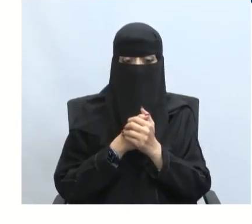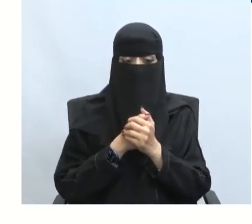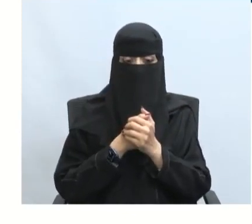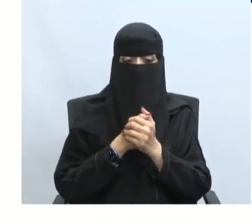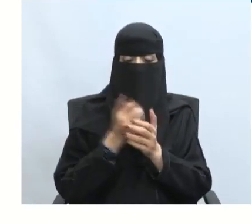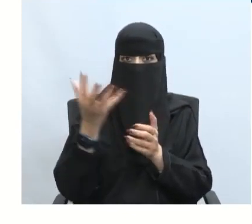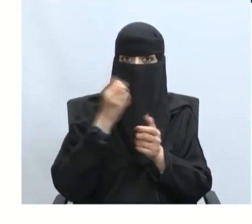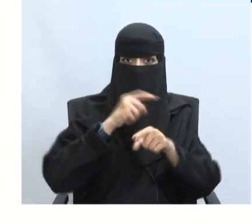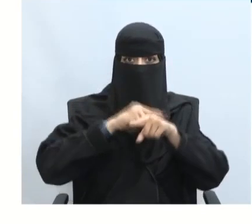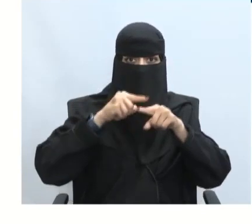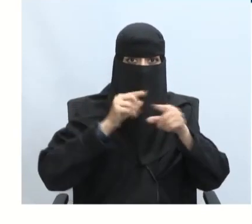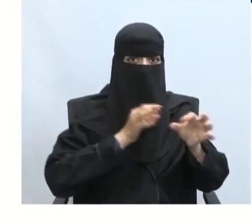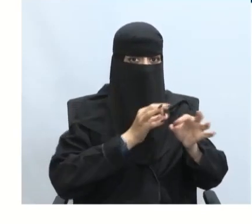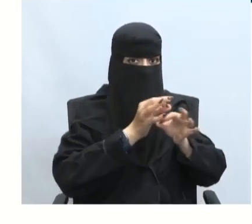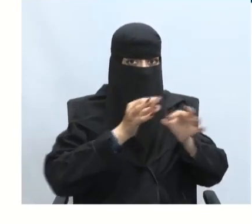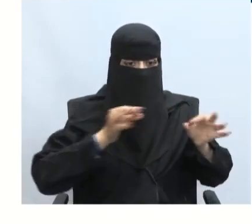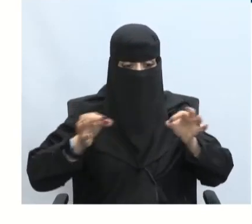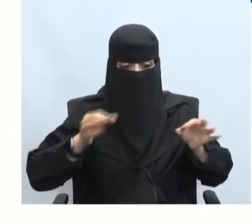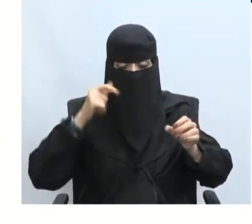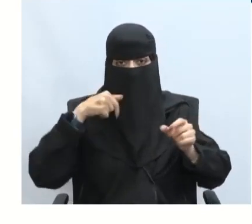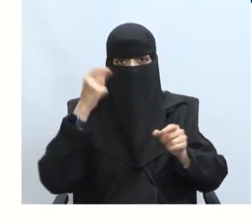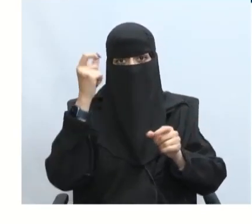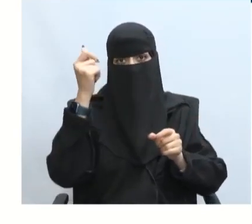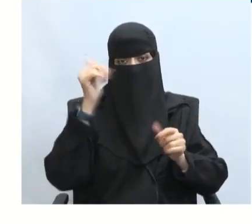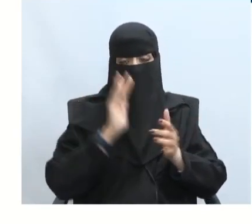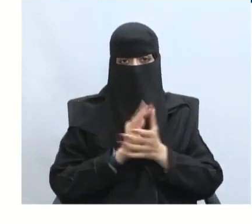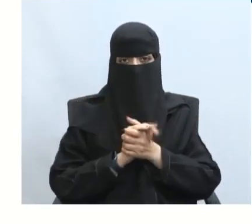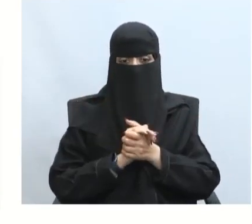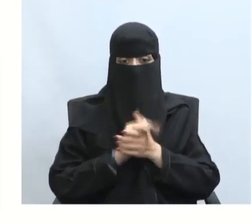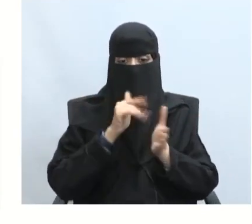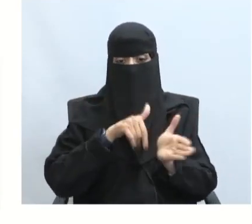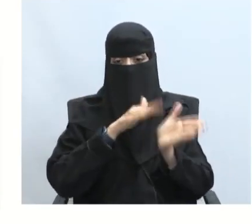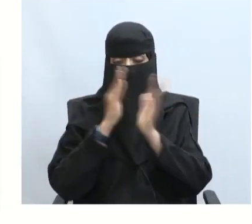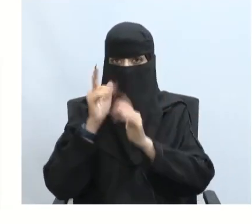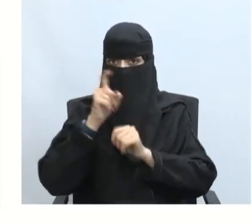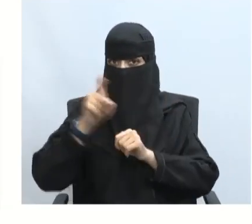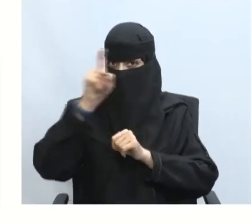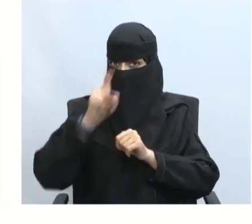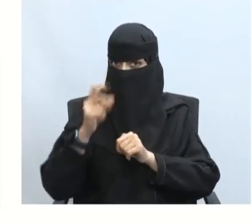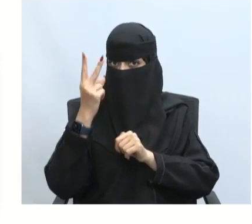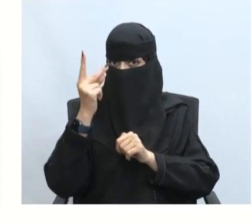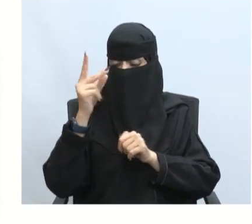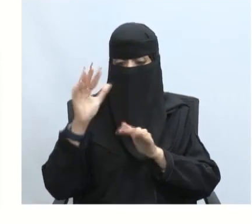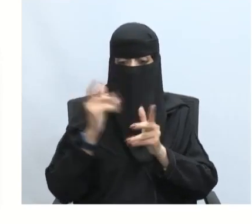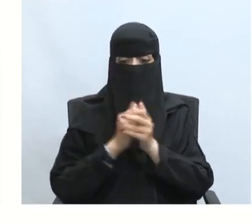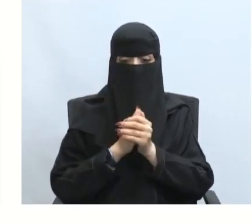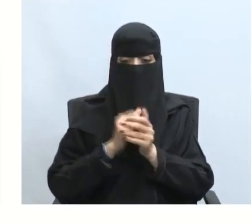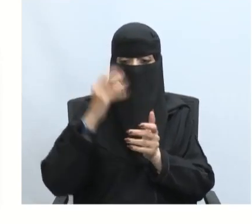تحتاج إلى سياسات مالية ننتقل للسؤال الثاني